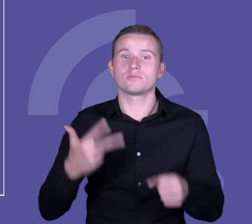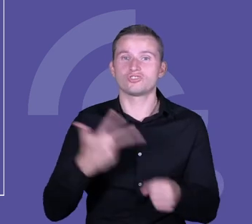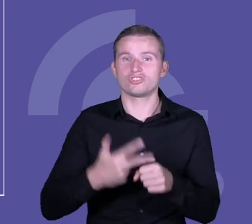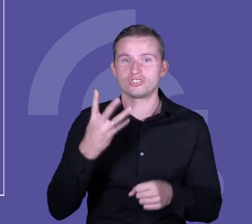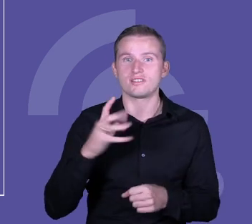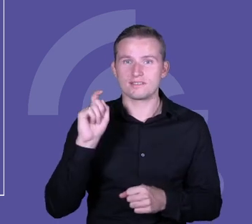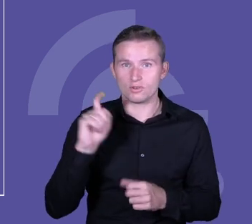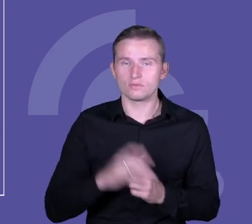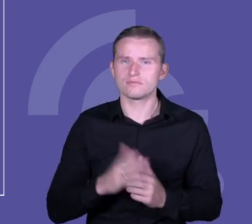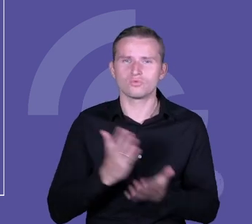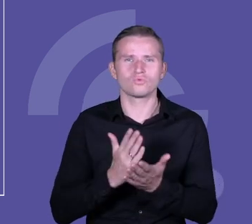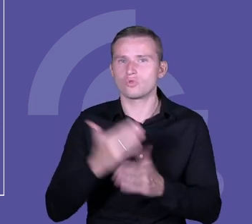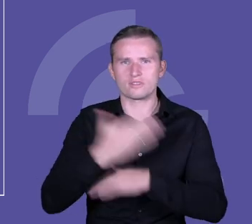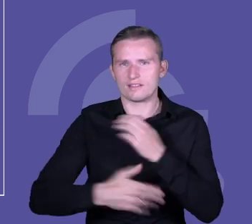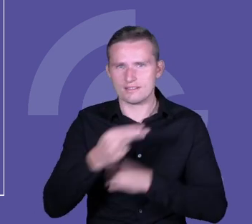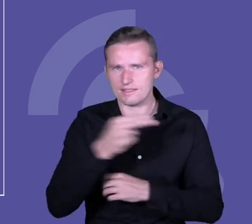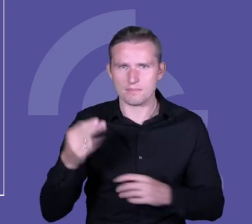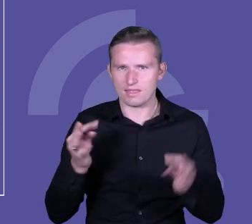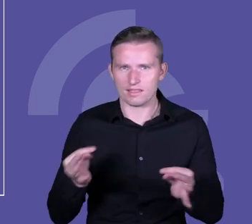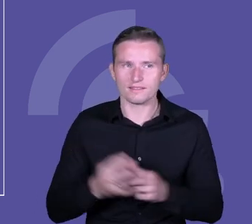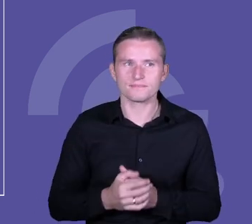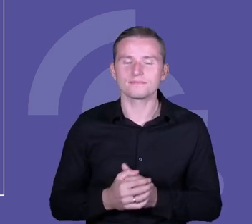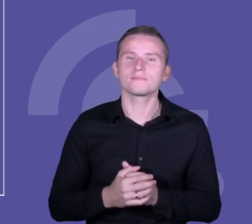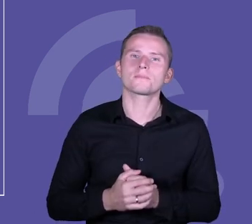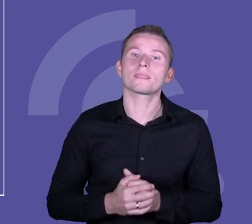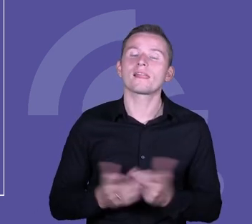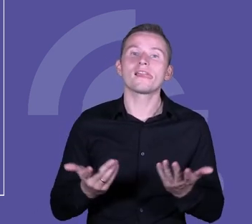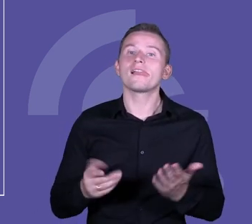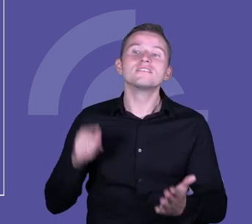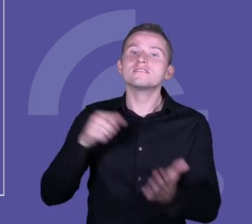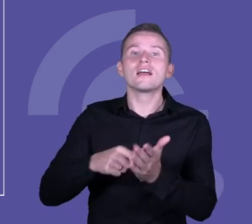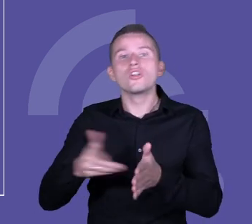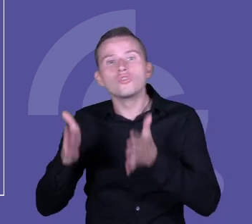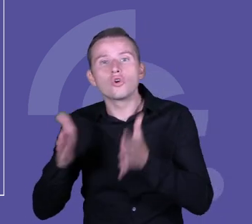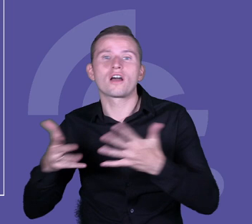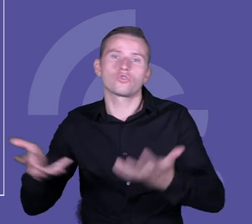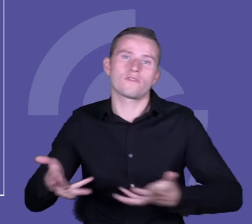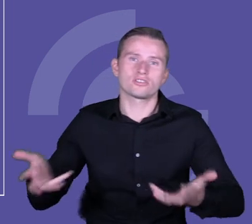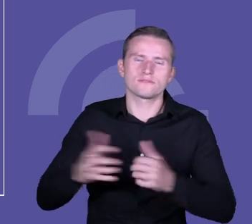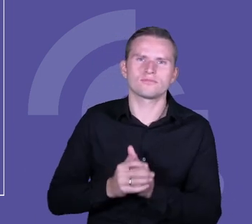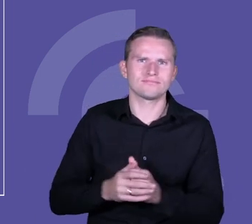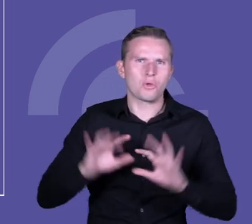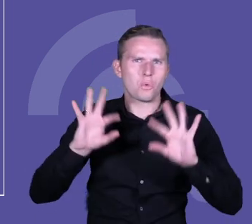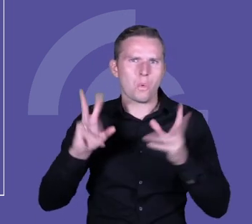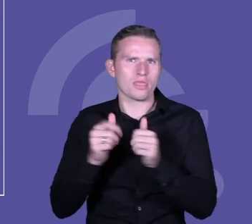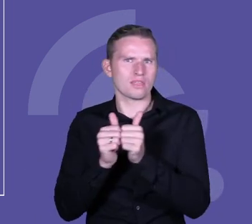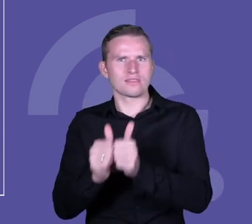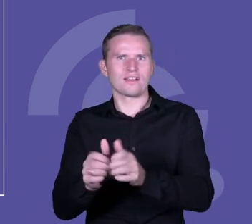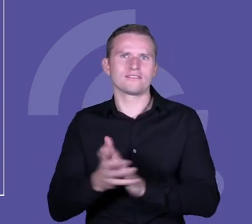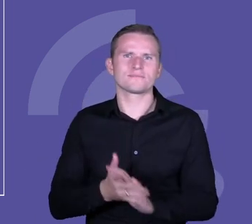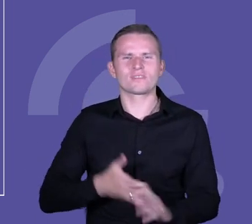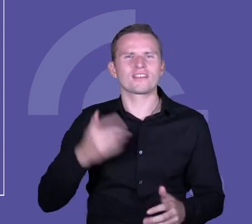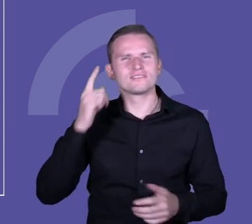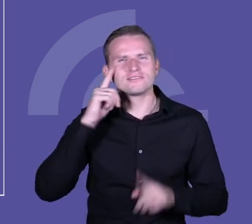ostatni temat, no właśnie, no liczy się cel, droga i towarzystwo. Co mam na myśli? No takie ładne zdanie, tak się czasami